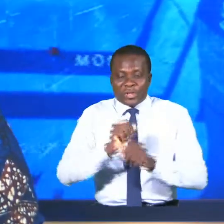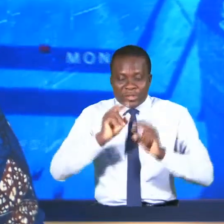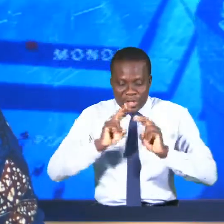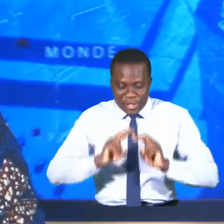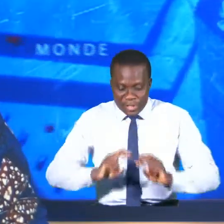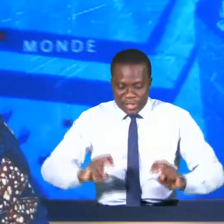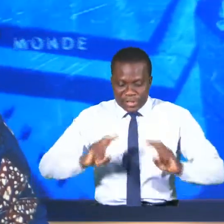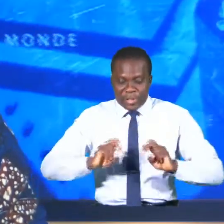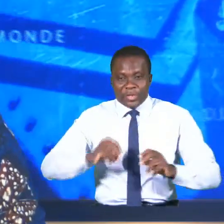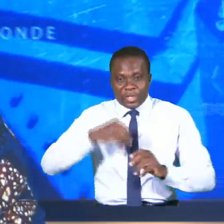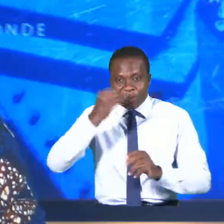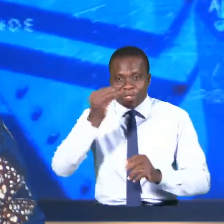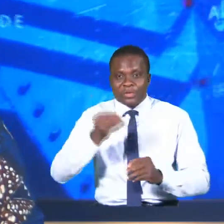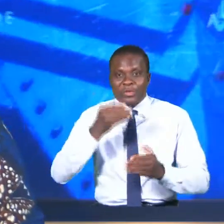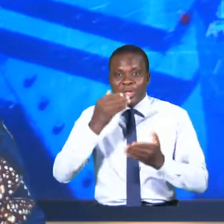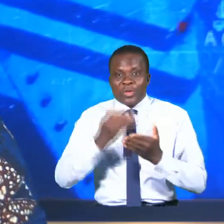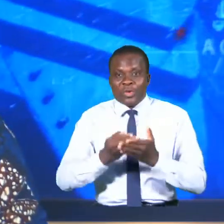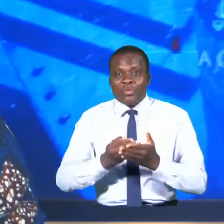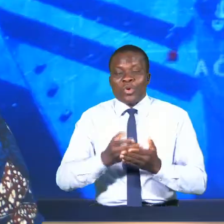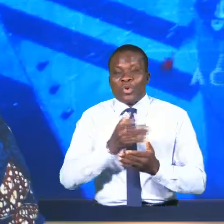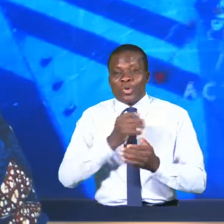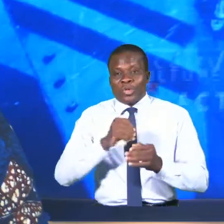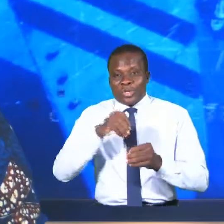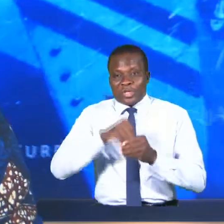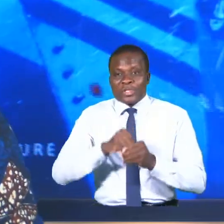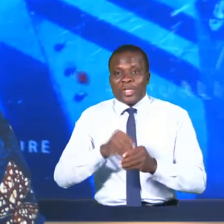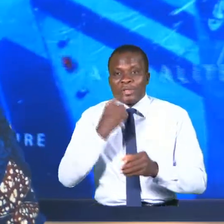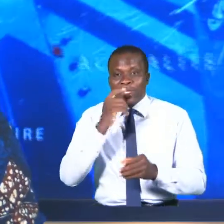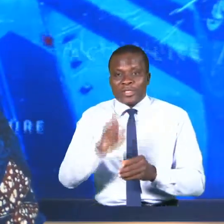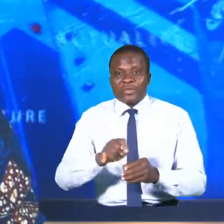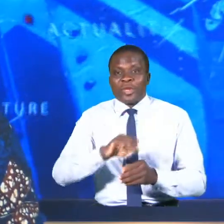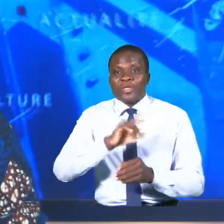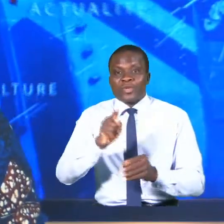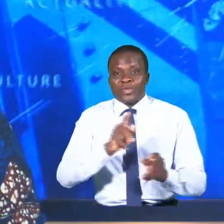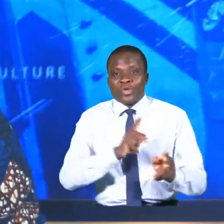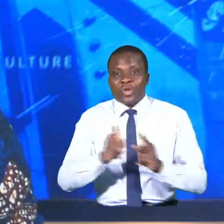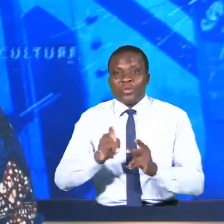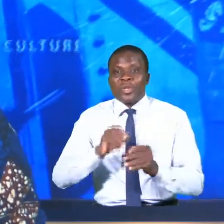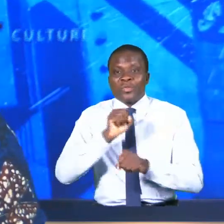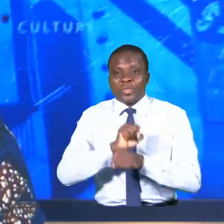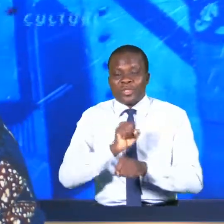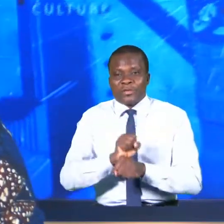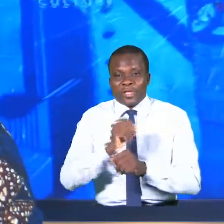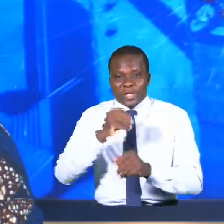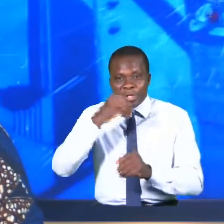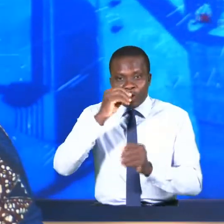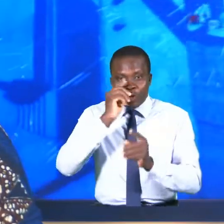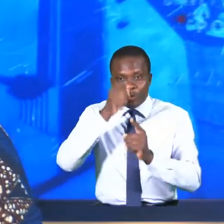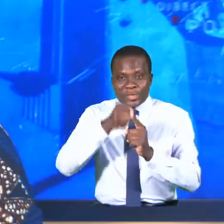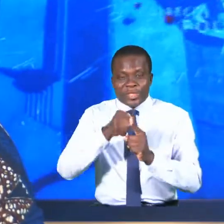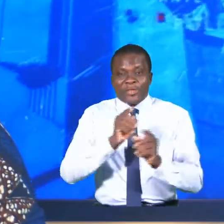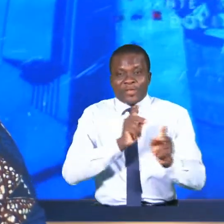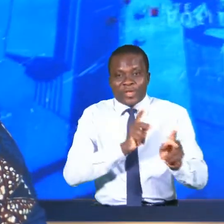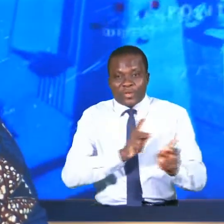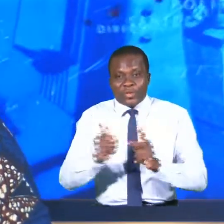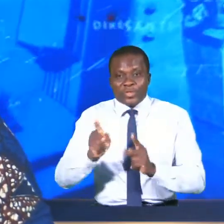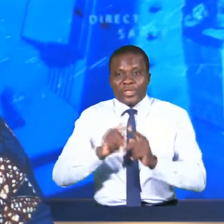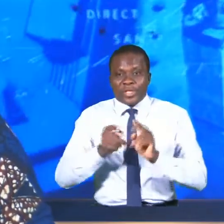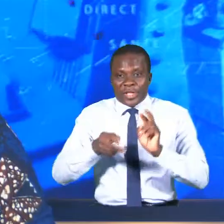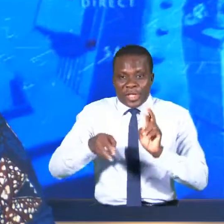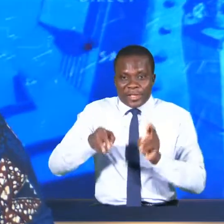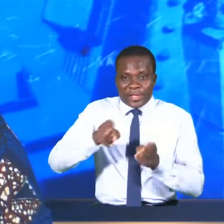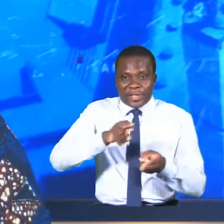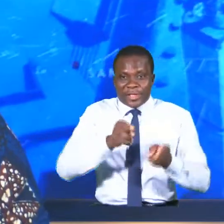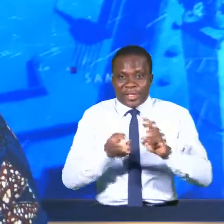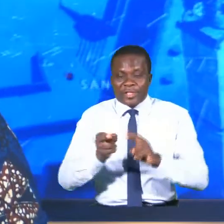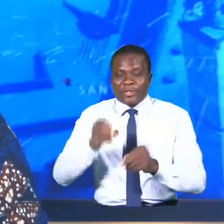objectivement le bon et le moins bon dans l'exécution de leur plan de travail, l'objectif étant de procéder à des réajustements